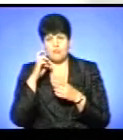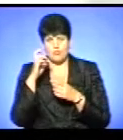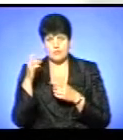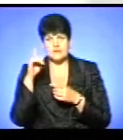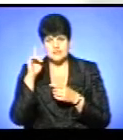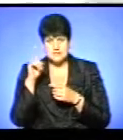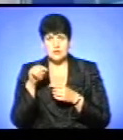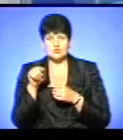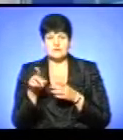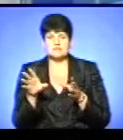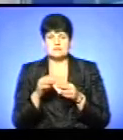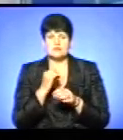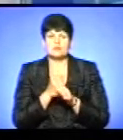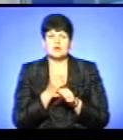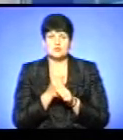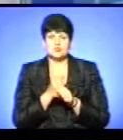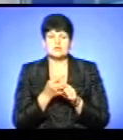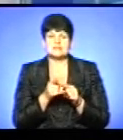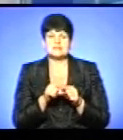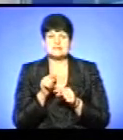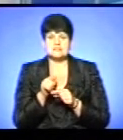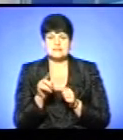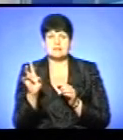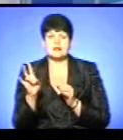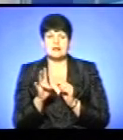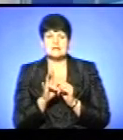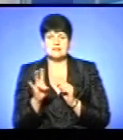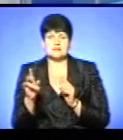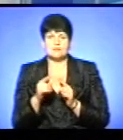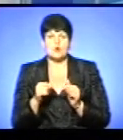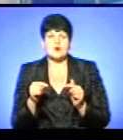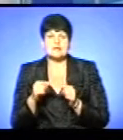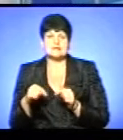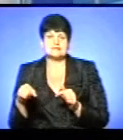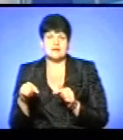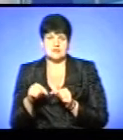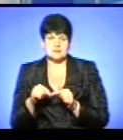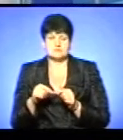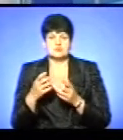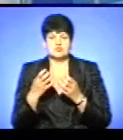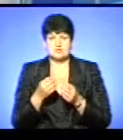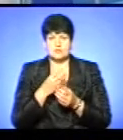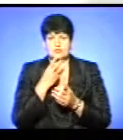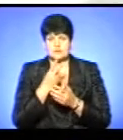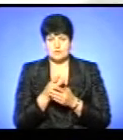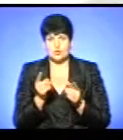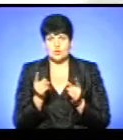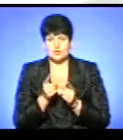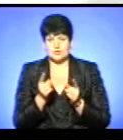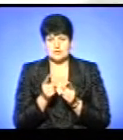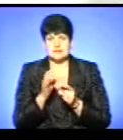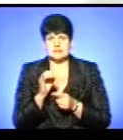певним чином співпрацюєте з такими християнськими організаціями. Ми зараз буквально ще подивимося коротенький